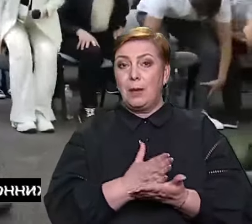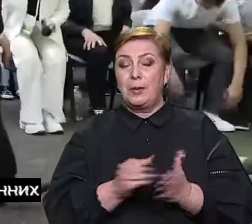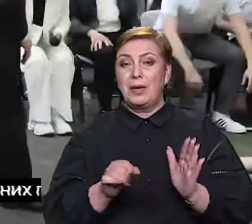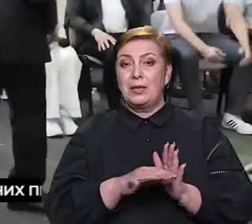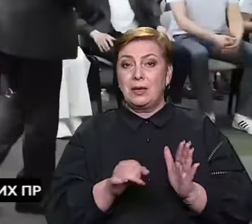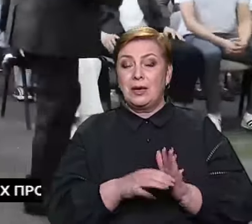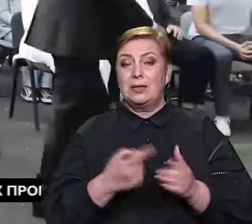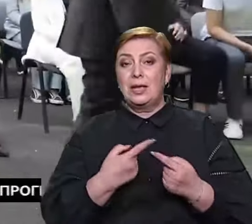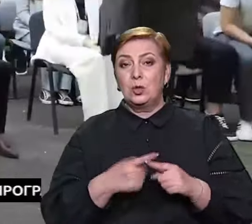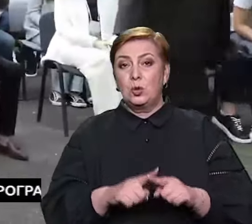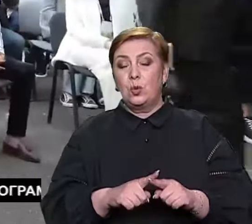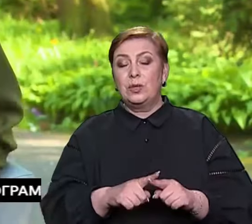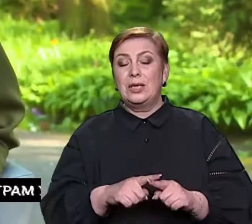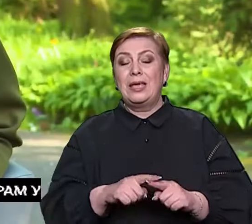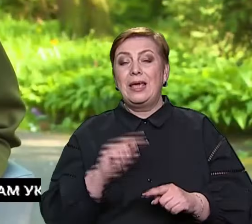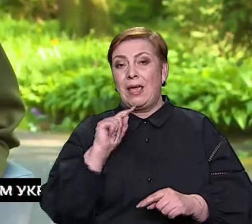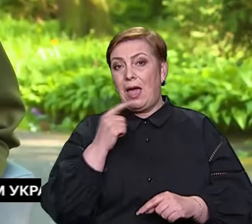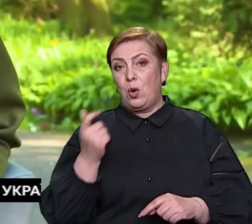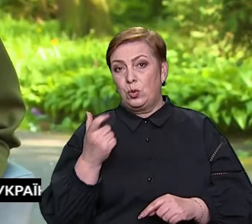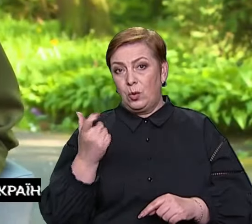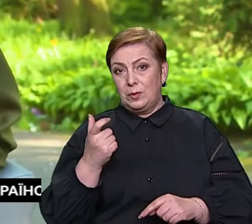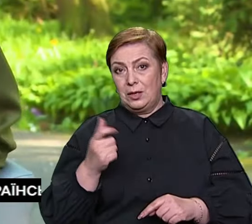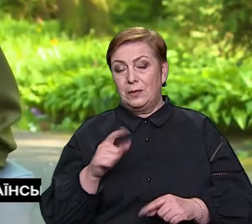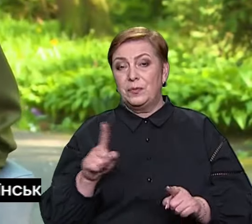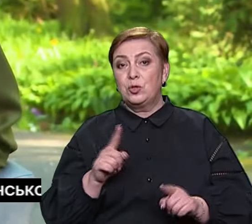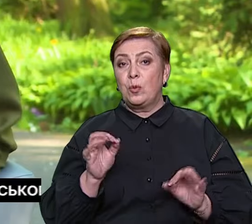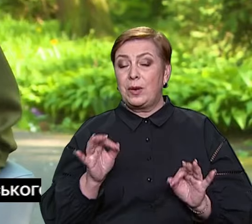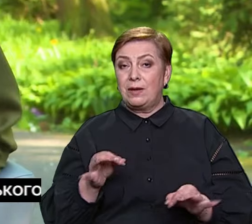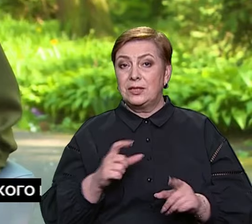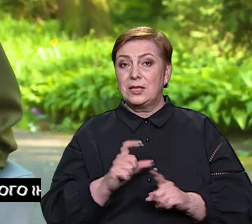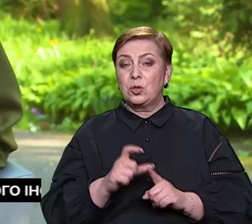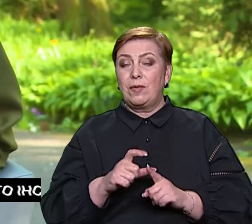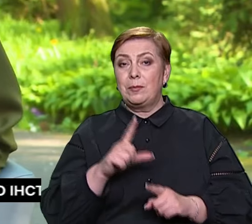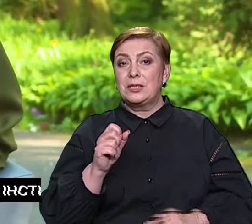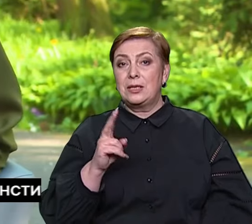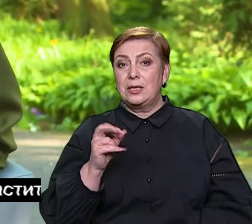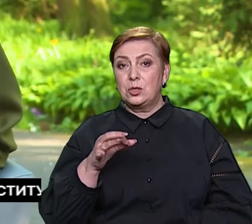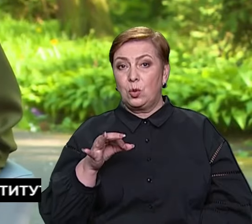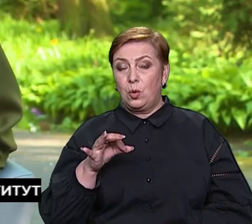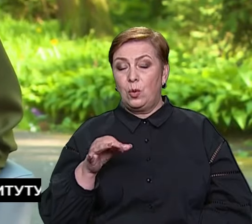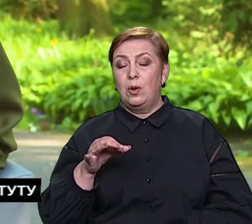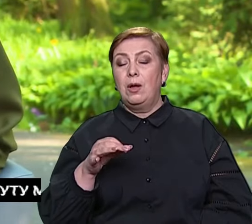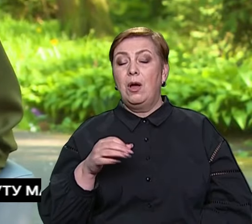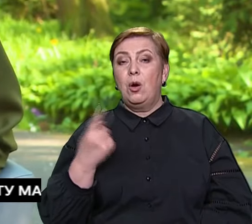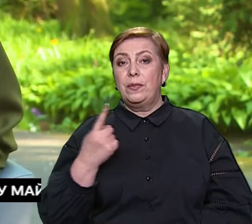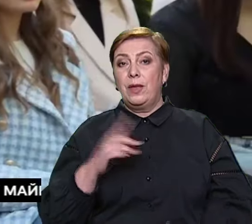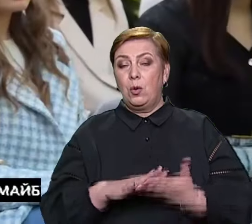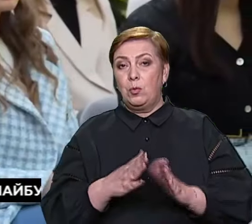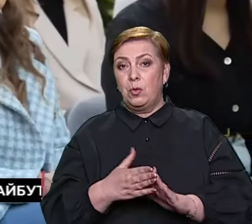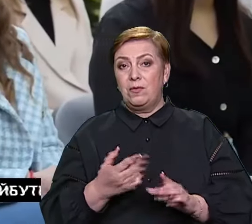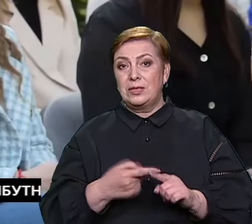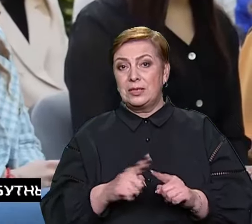енергетика, технології та економіка. Щоправда, за словами Зеленського, однією з умов стане безпека країни.